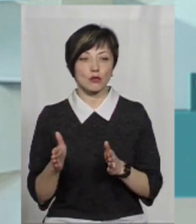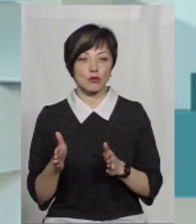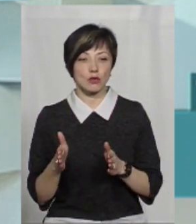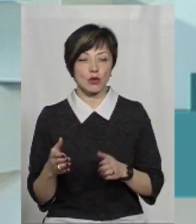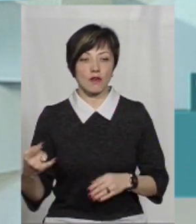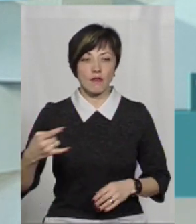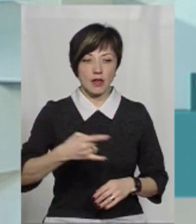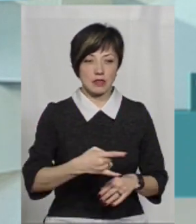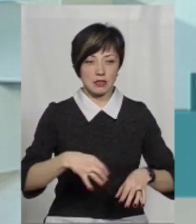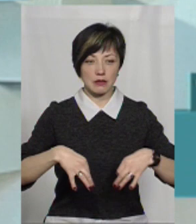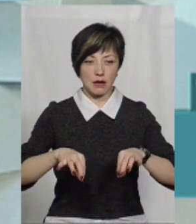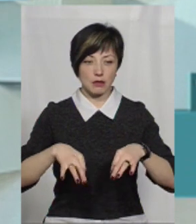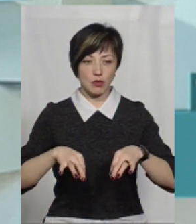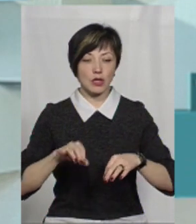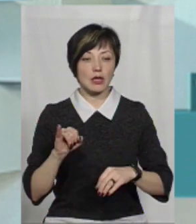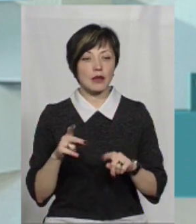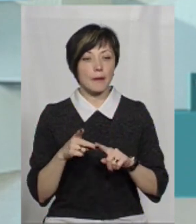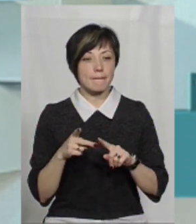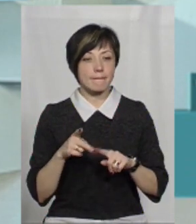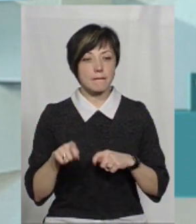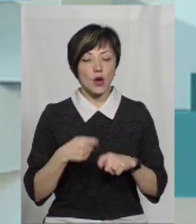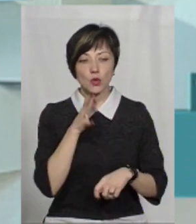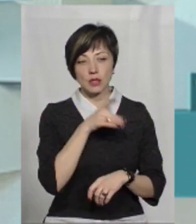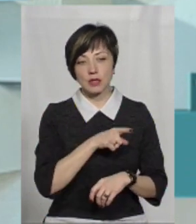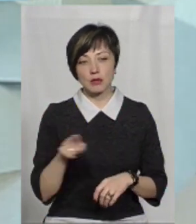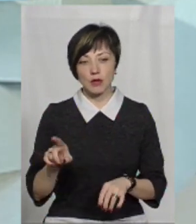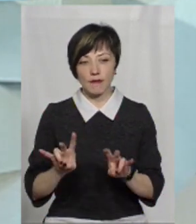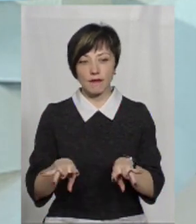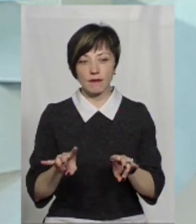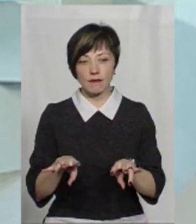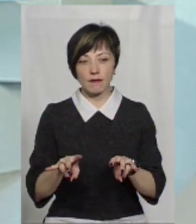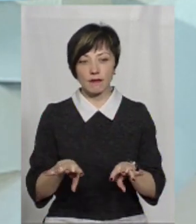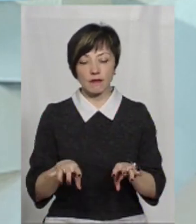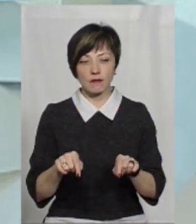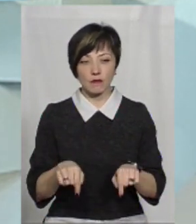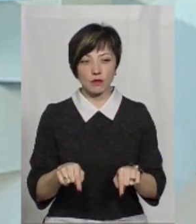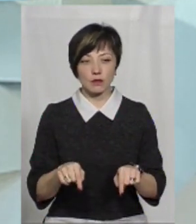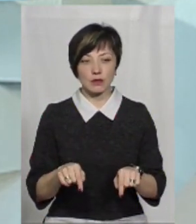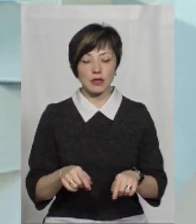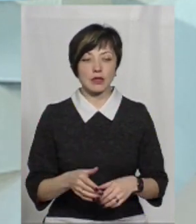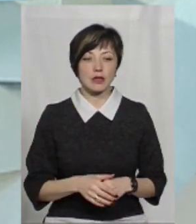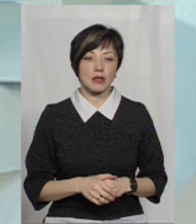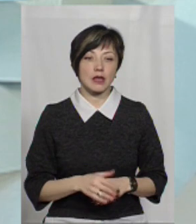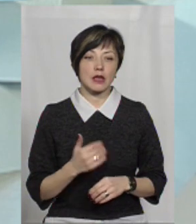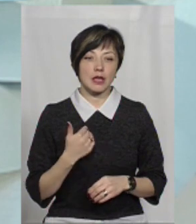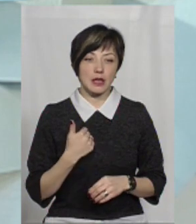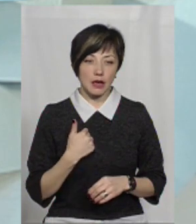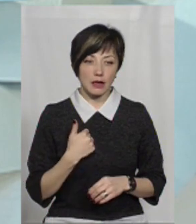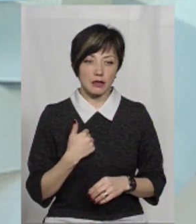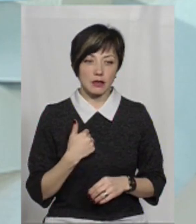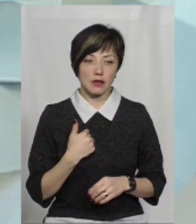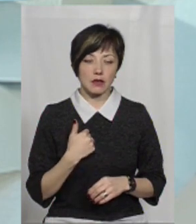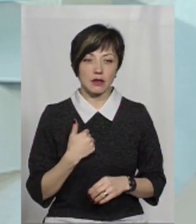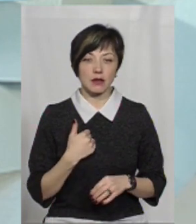в якому везений був транспортний засіб, і порушення сроку його перебування в цьому режимі. я проведусь так по